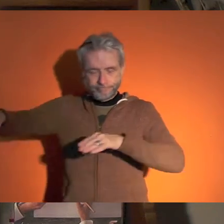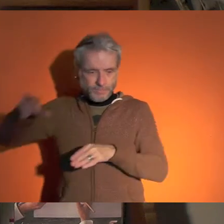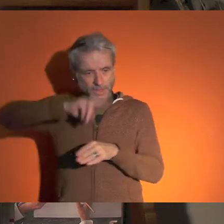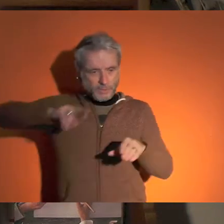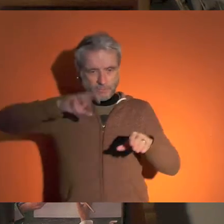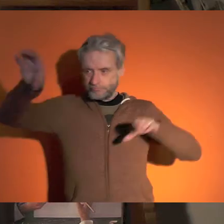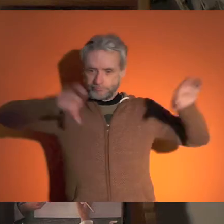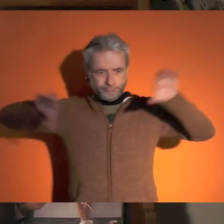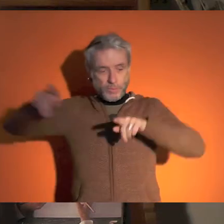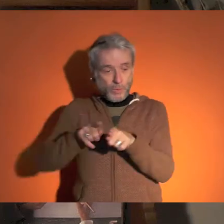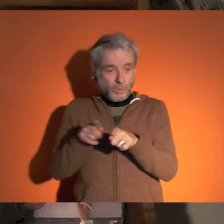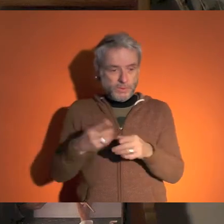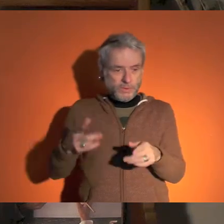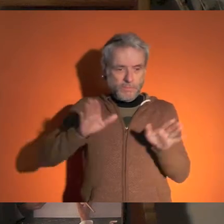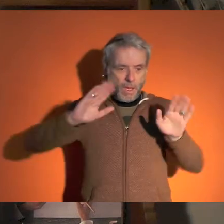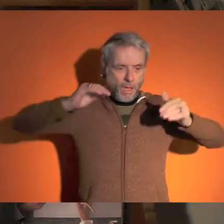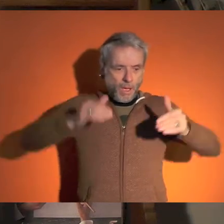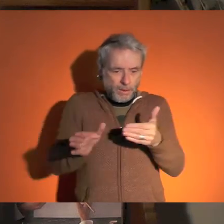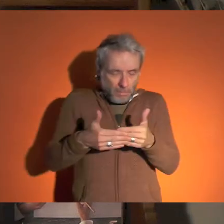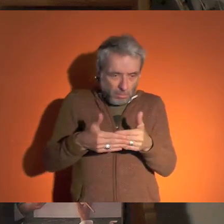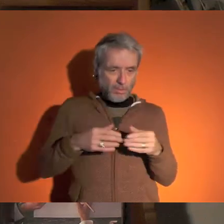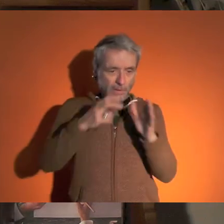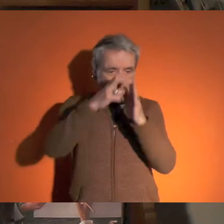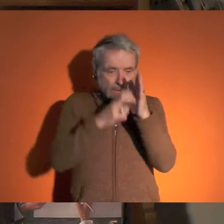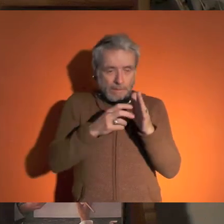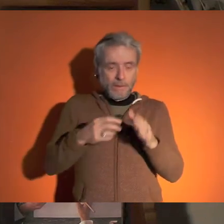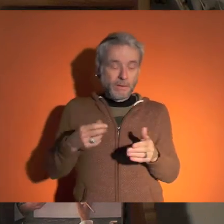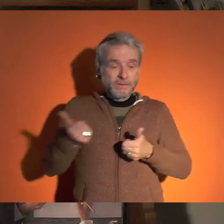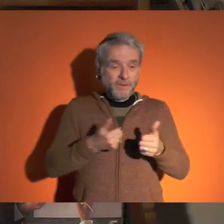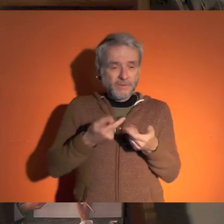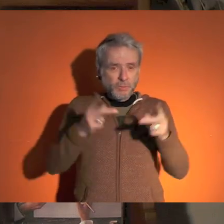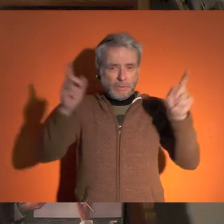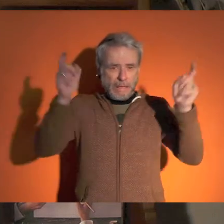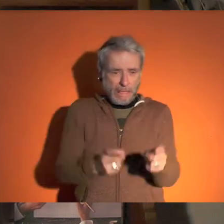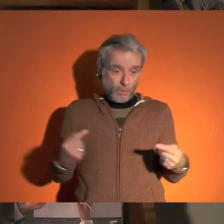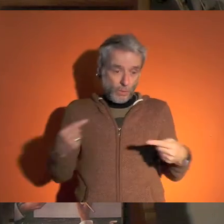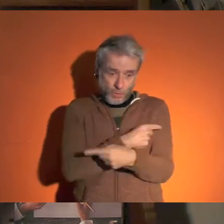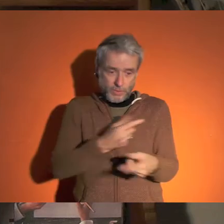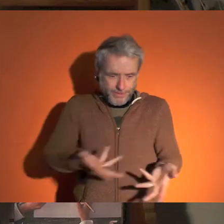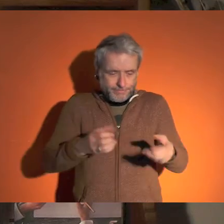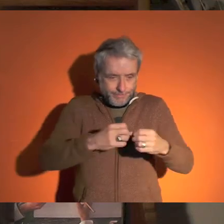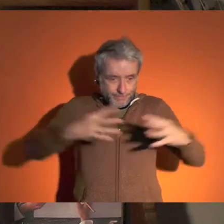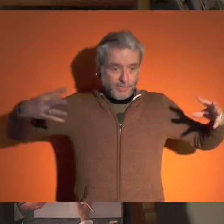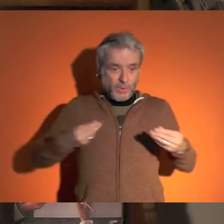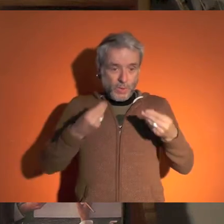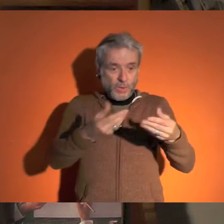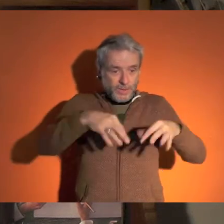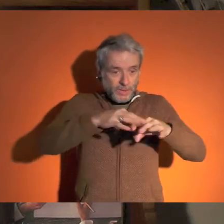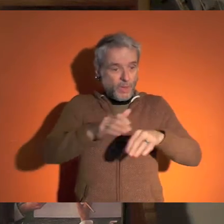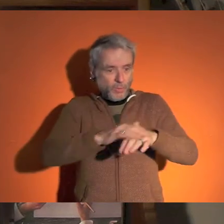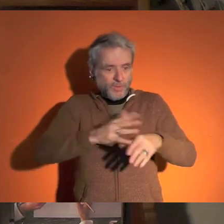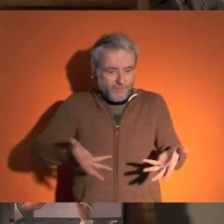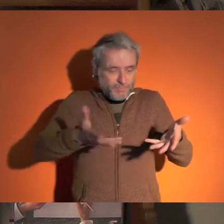sortant des mesures qui ont été faites d'austérité, qui ont réduit les services publics et qui ont empêché le territoire de mener à bien